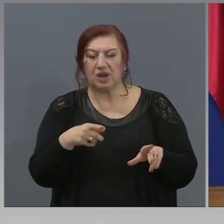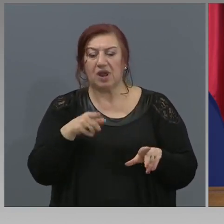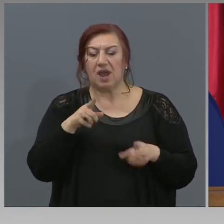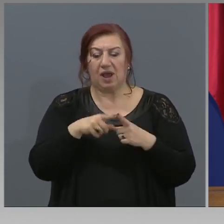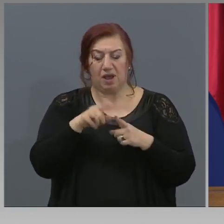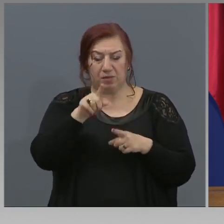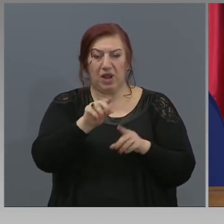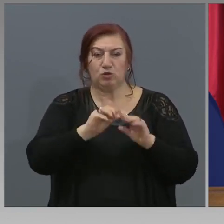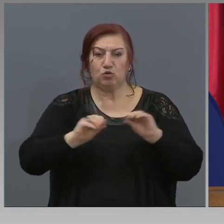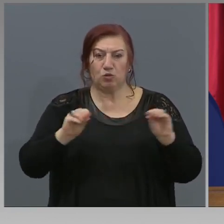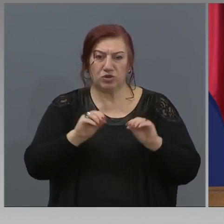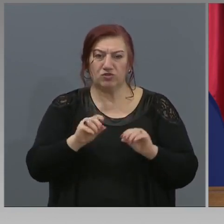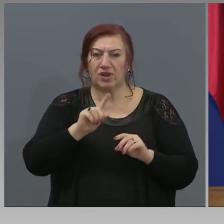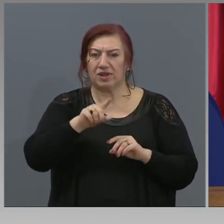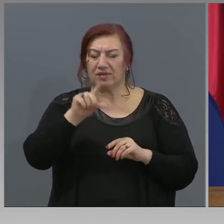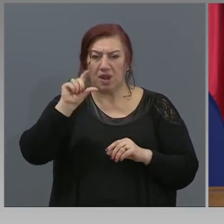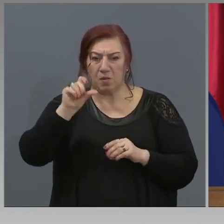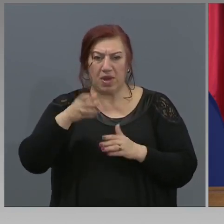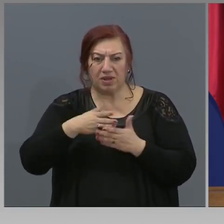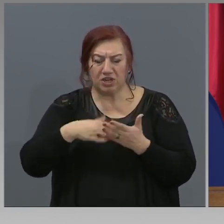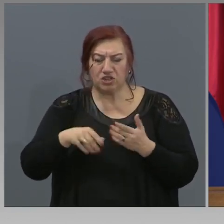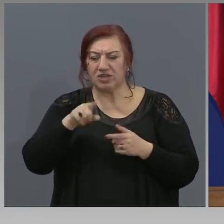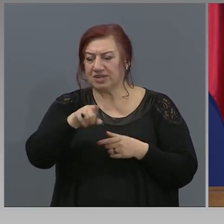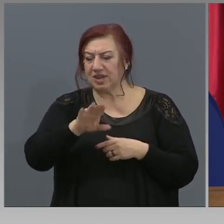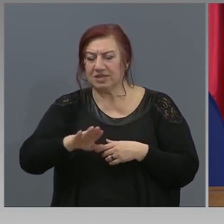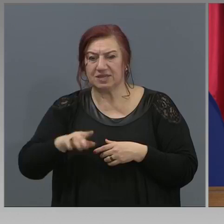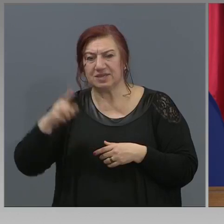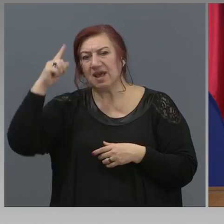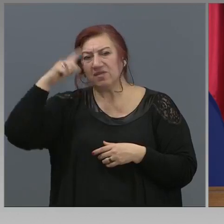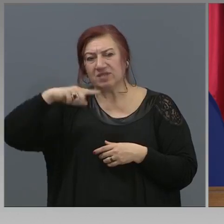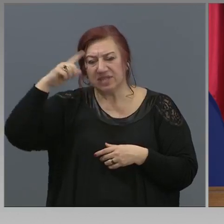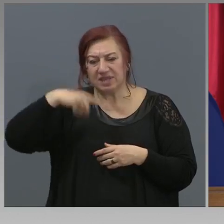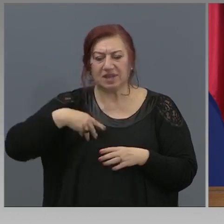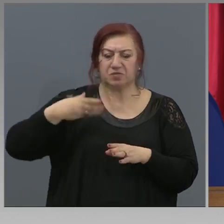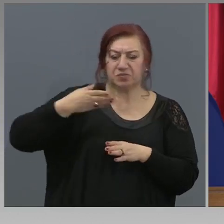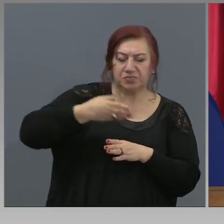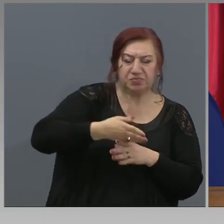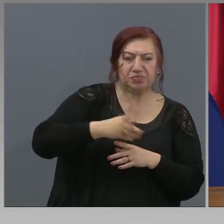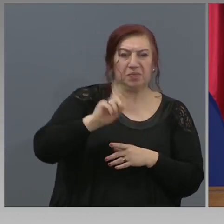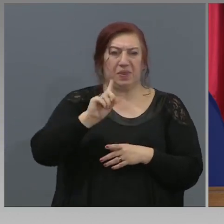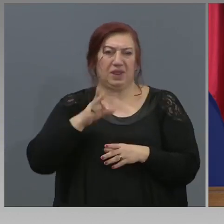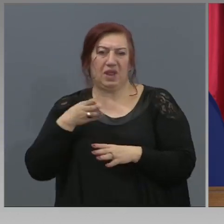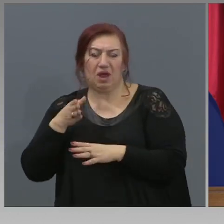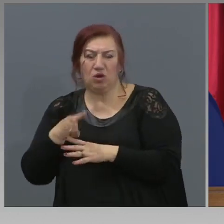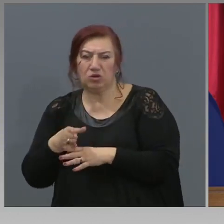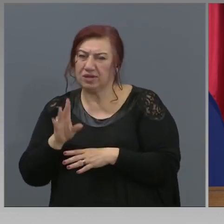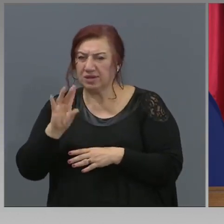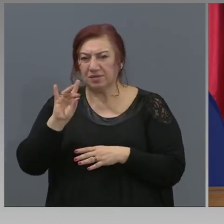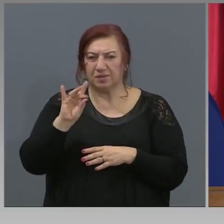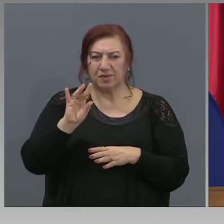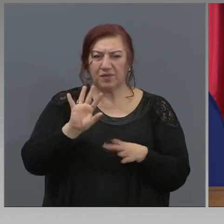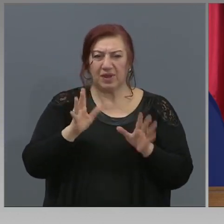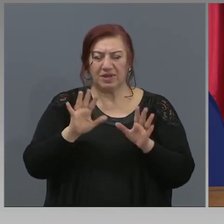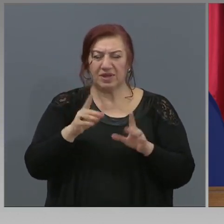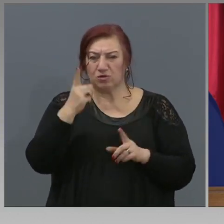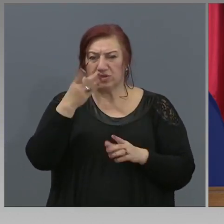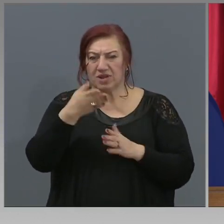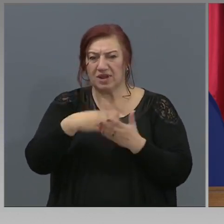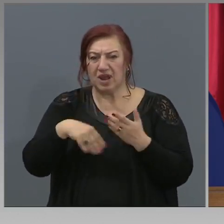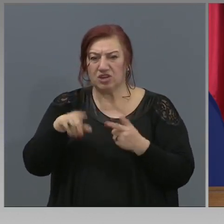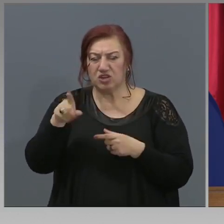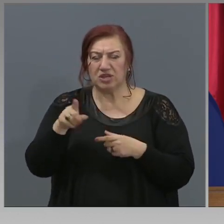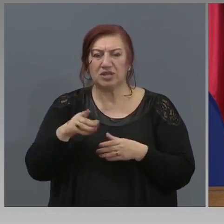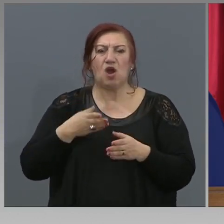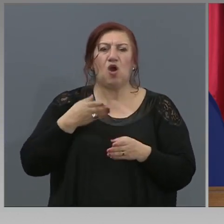от тези деца с тяхното ежедневно присъствие, което средно за една част от тях е